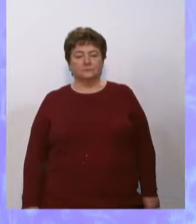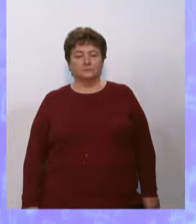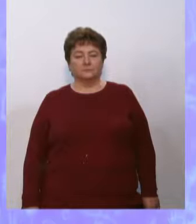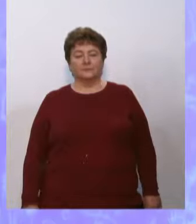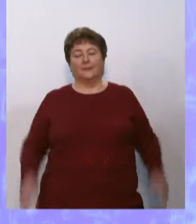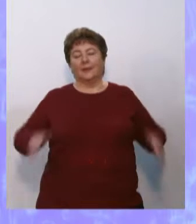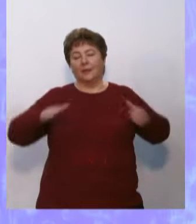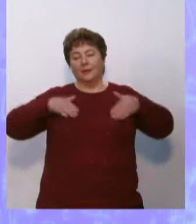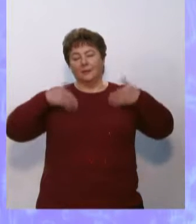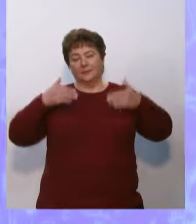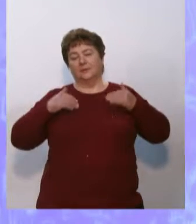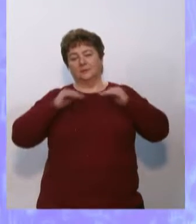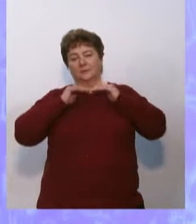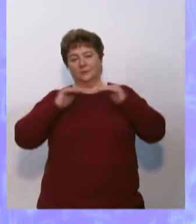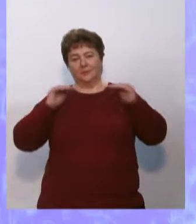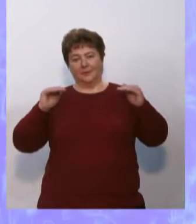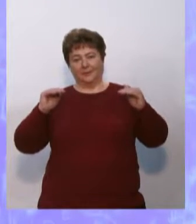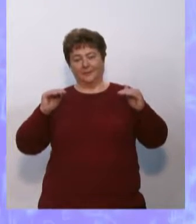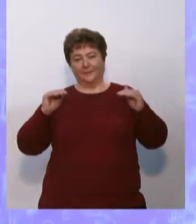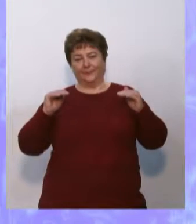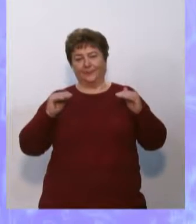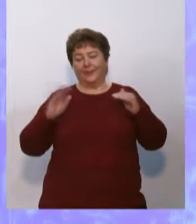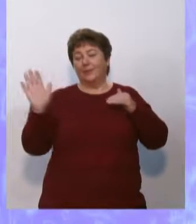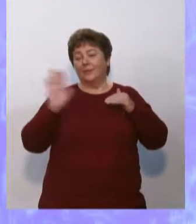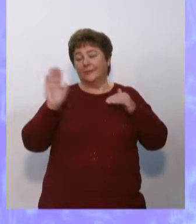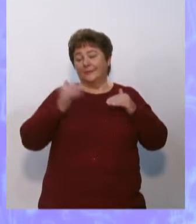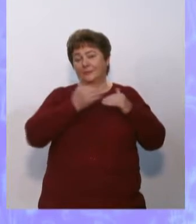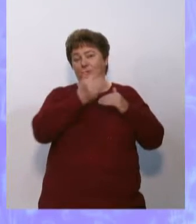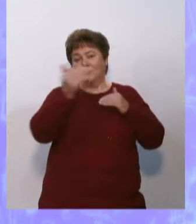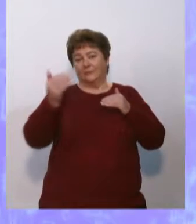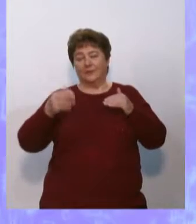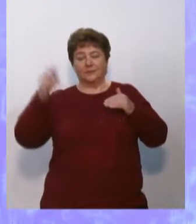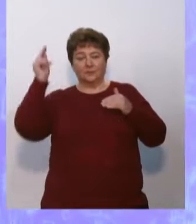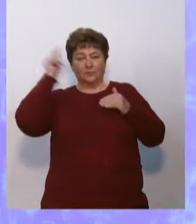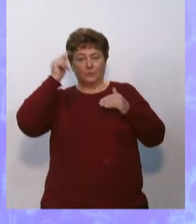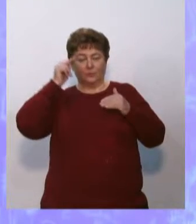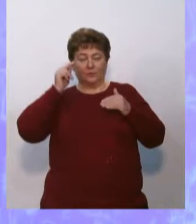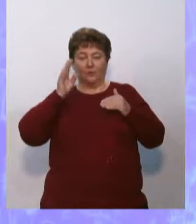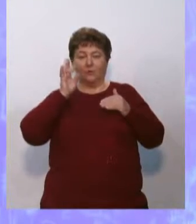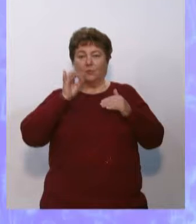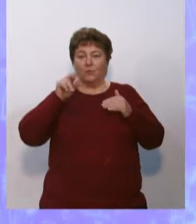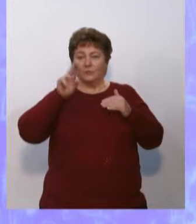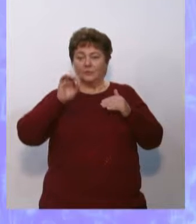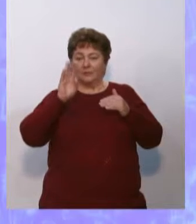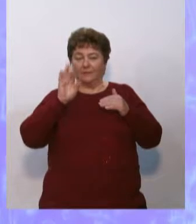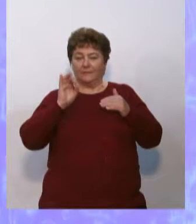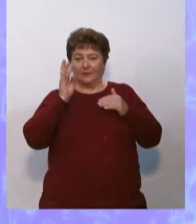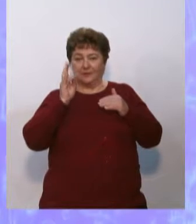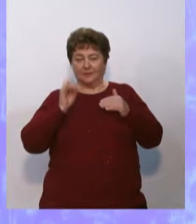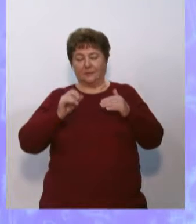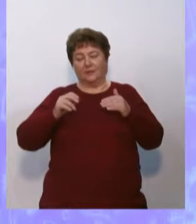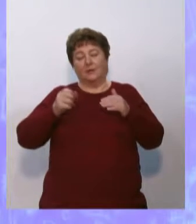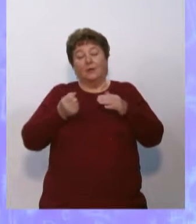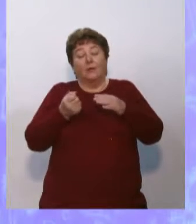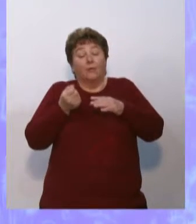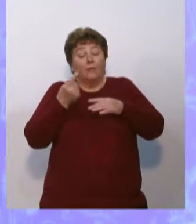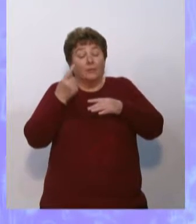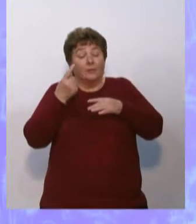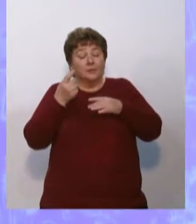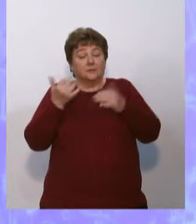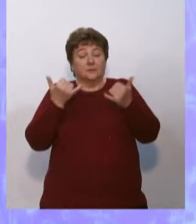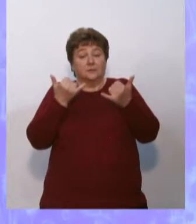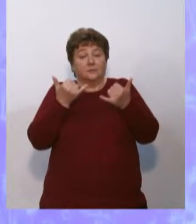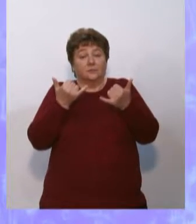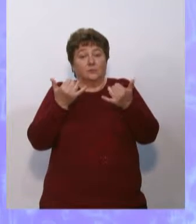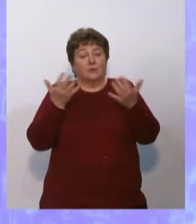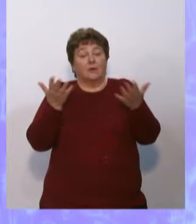Здравствуйте, ребята! Приветствую вас на уроке Родиноведения. Угадайте, о чем